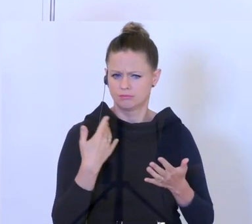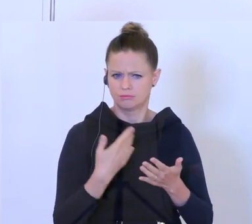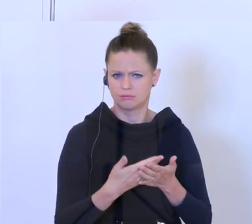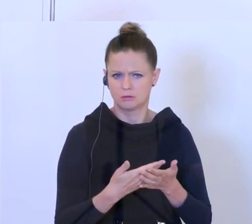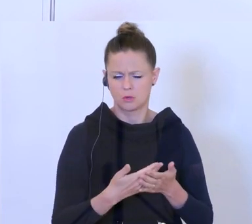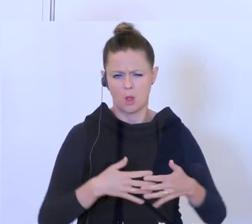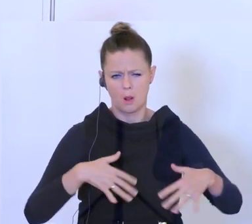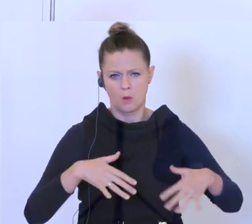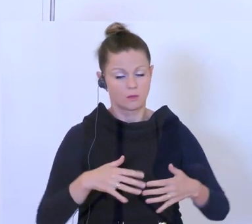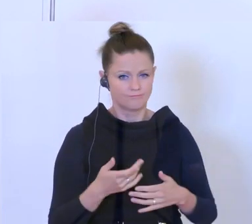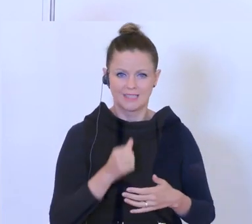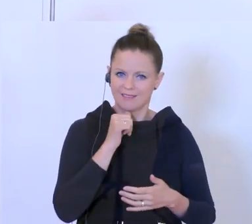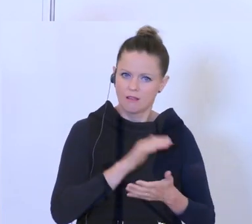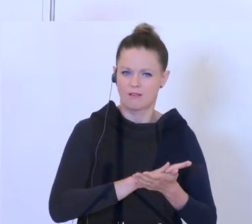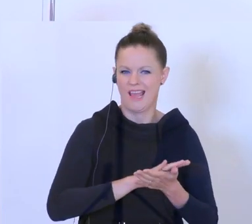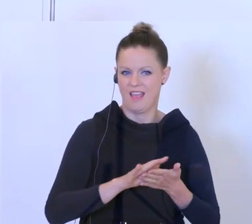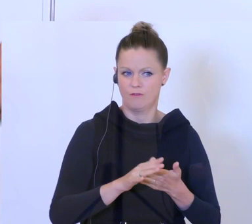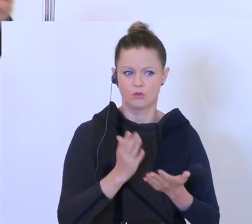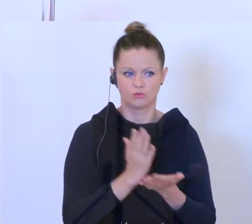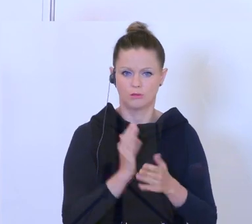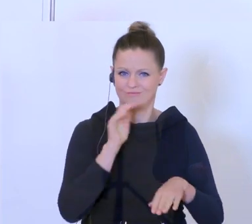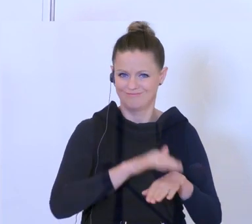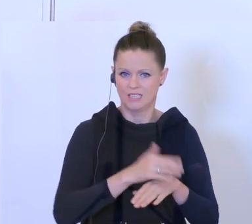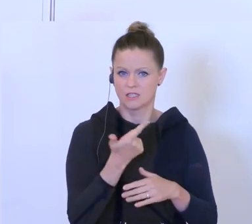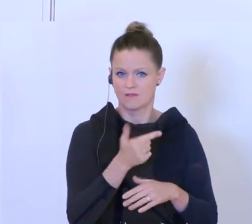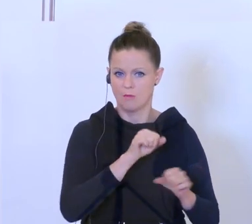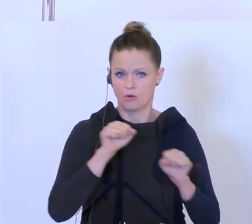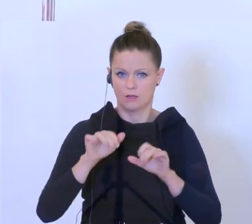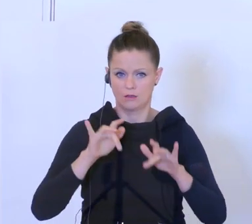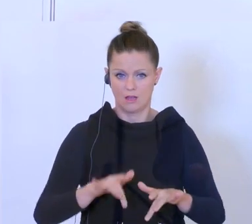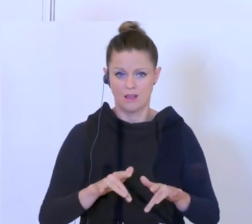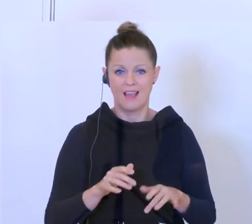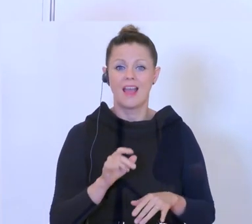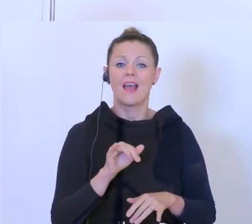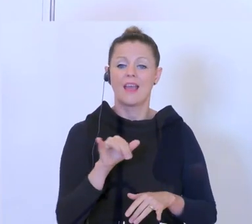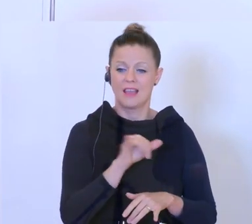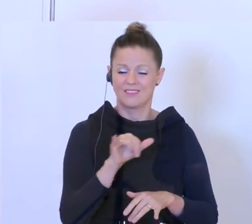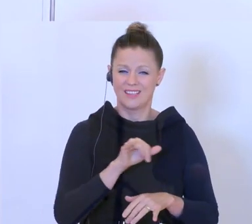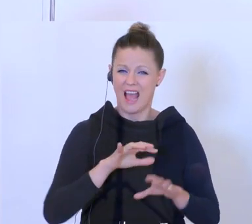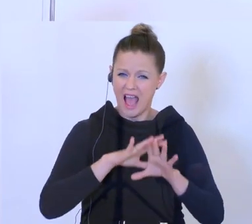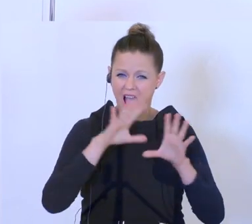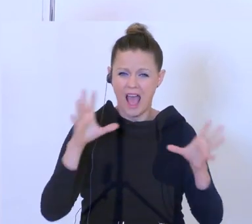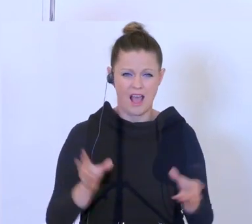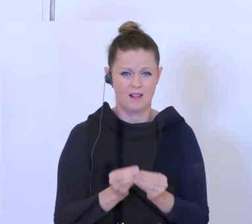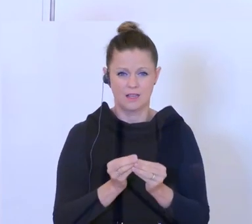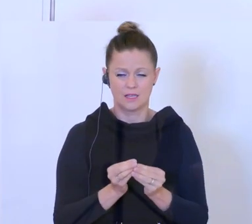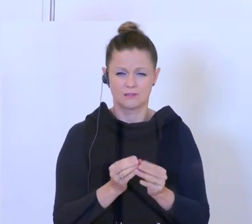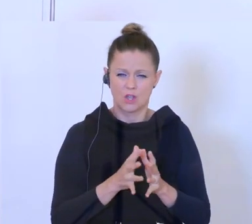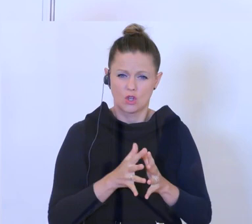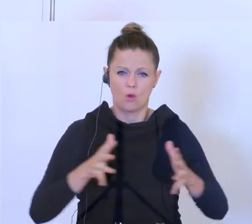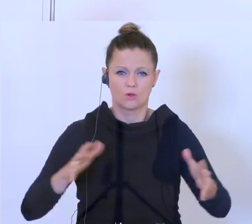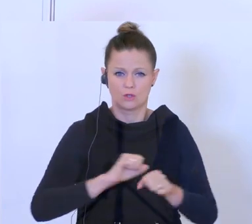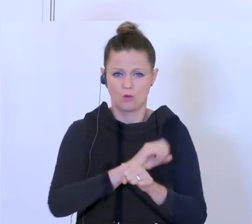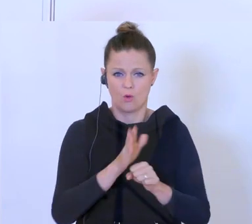Wir haben ja erkannt, dass wir zwei Möglichkeiten haben, entweder wir bringen alles in diesen großen Corona-Hilfsfonds, da ist aber